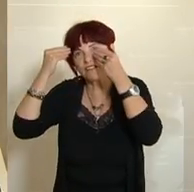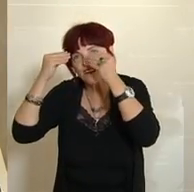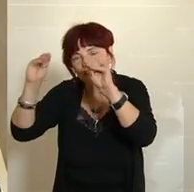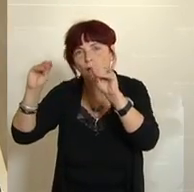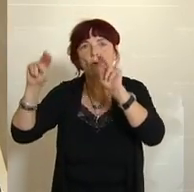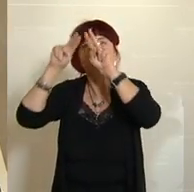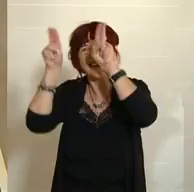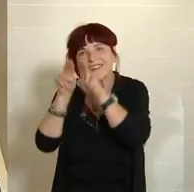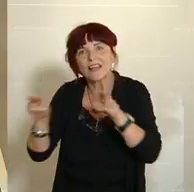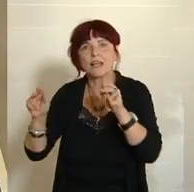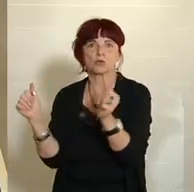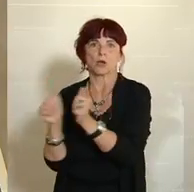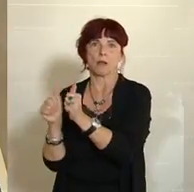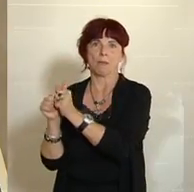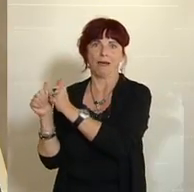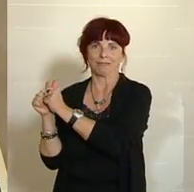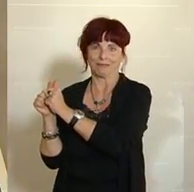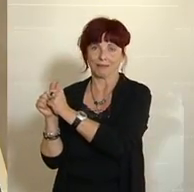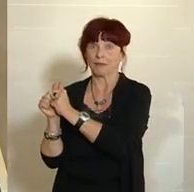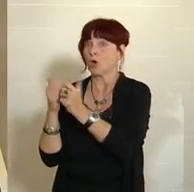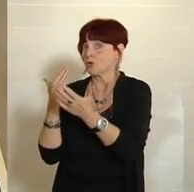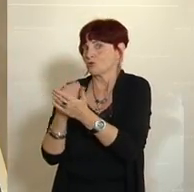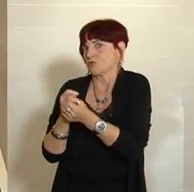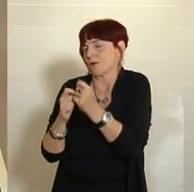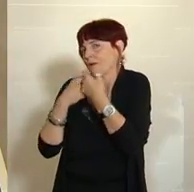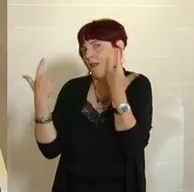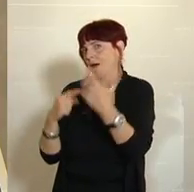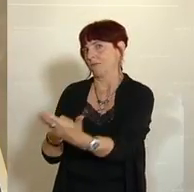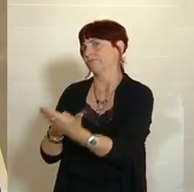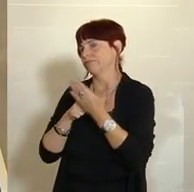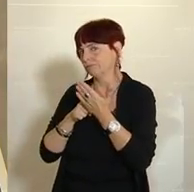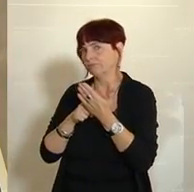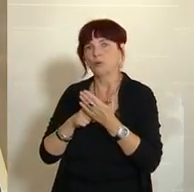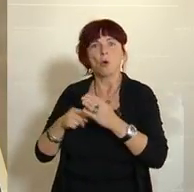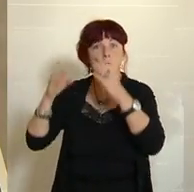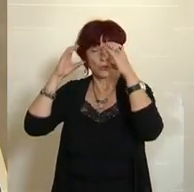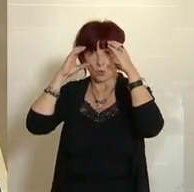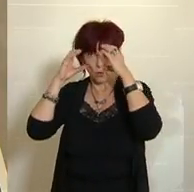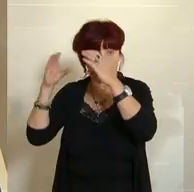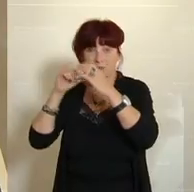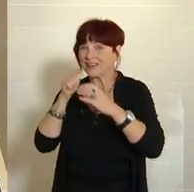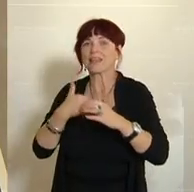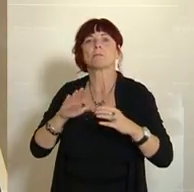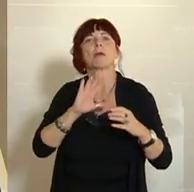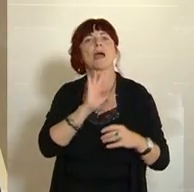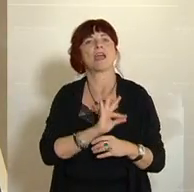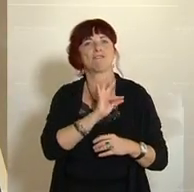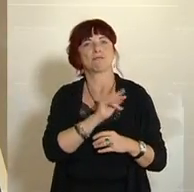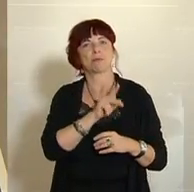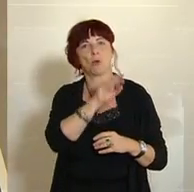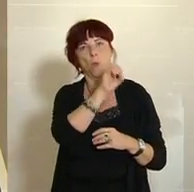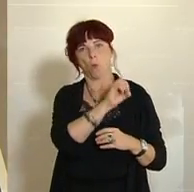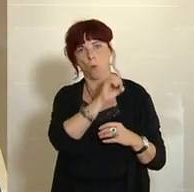um effizient für die Sicherheit im Lande zu arbeiten, ist evident. Und seit die ÖVP nicht mehr in einer Koalition mit der FPÖ ist,